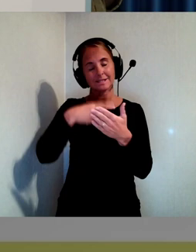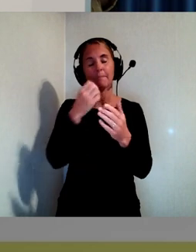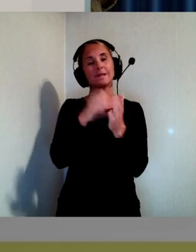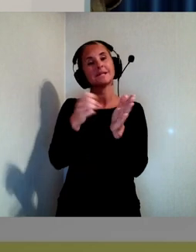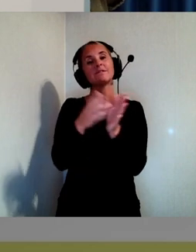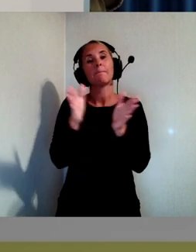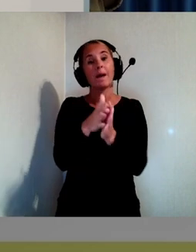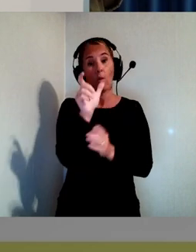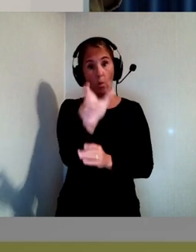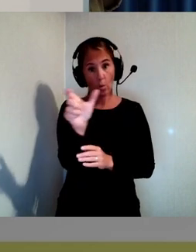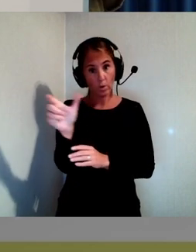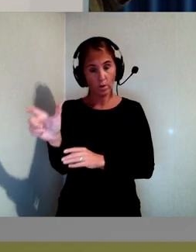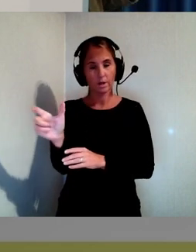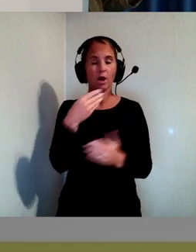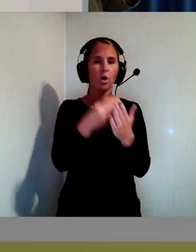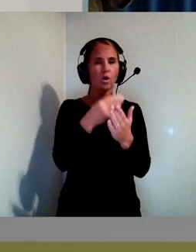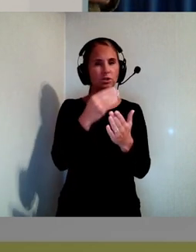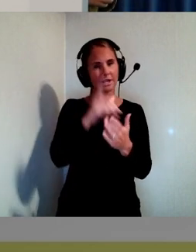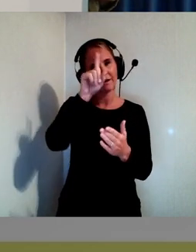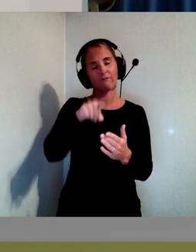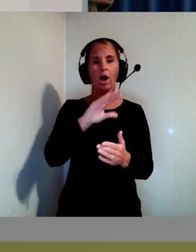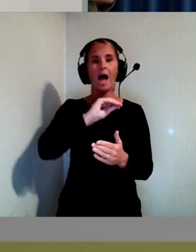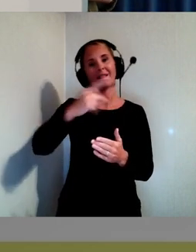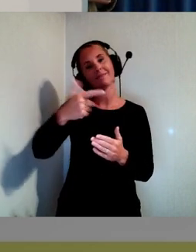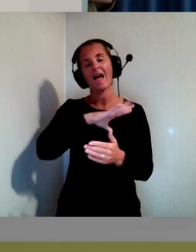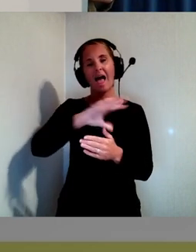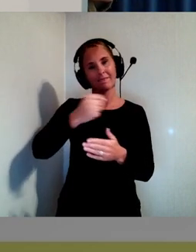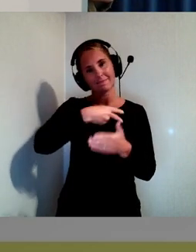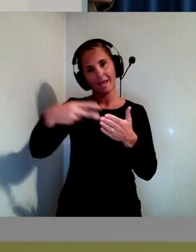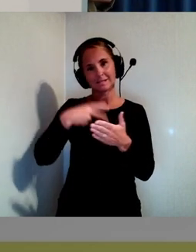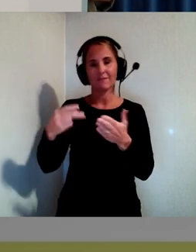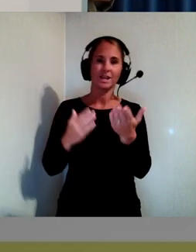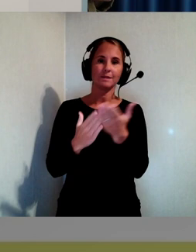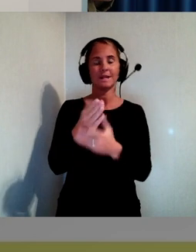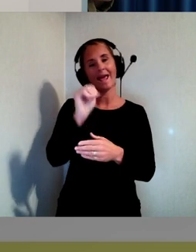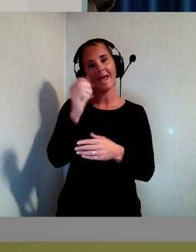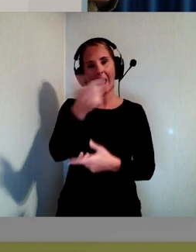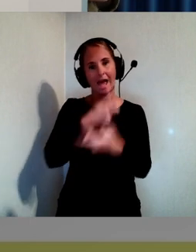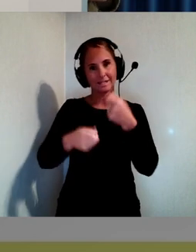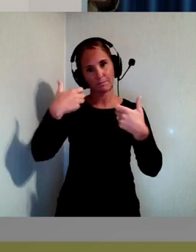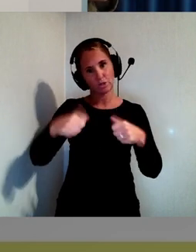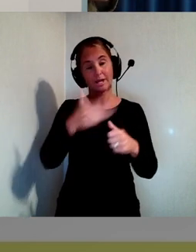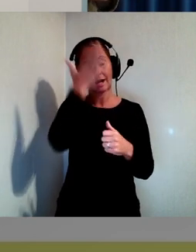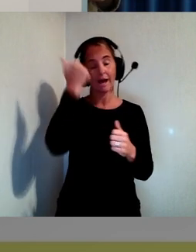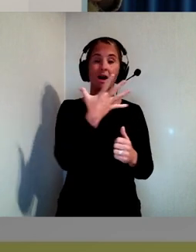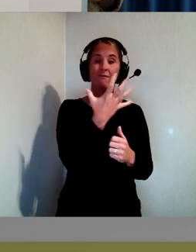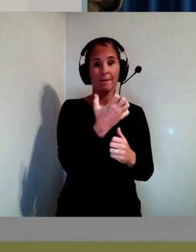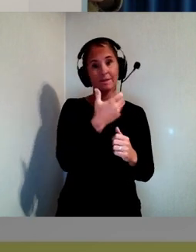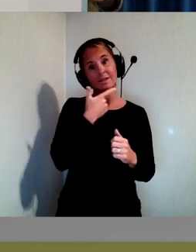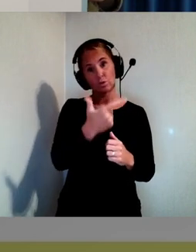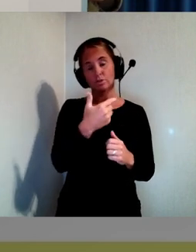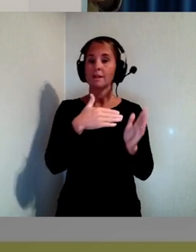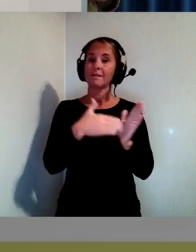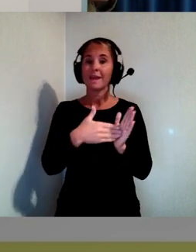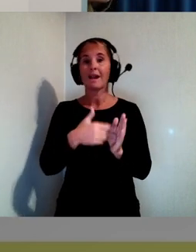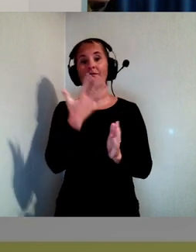texter för en genomsnittlig e-handelsbutik kan ligga på alltifrån 50 000 till 500 000